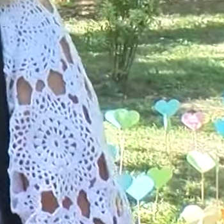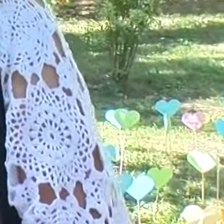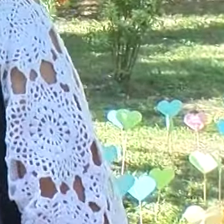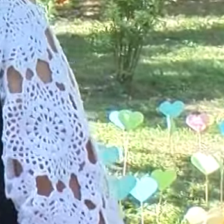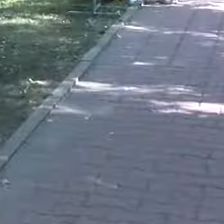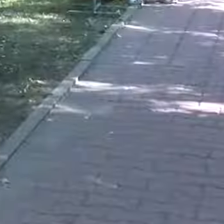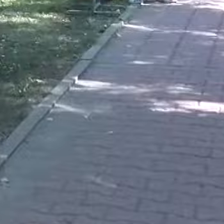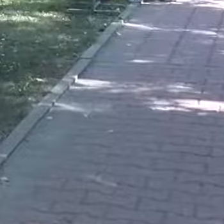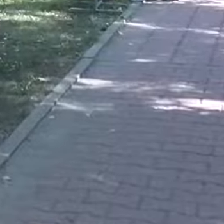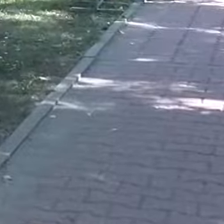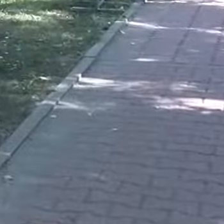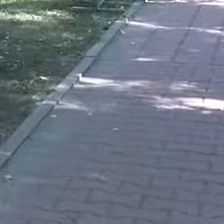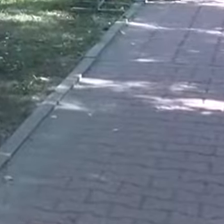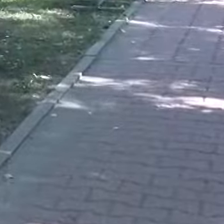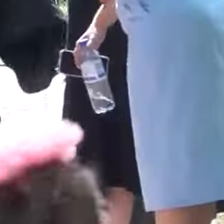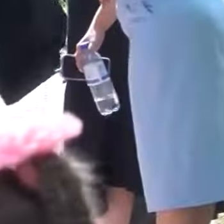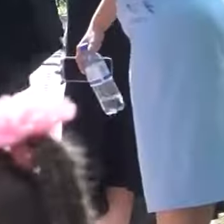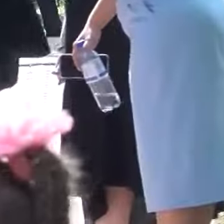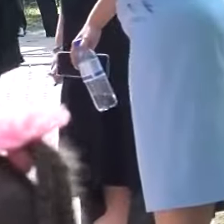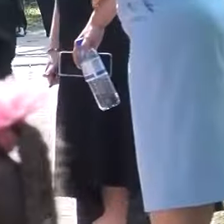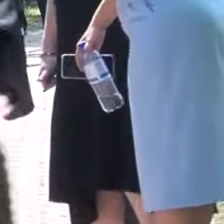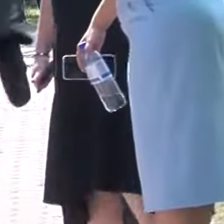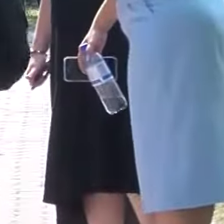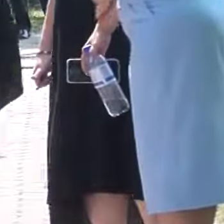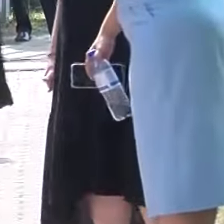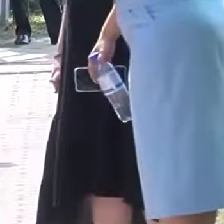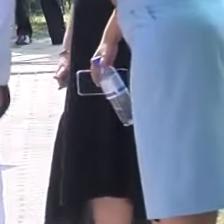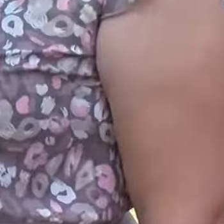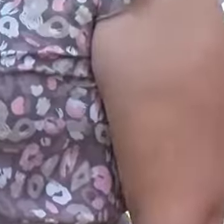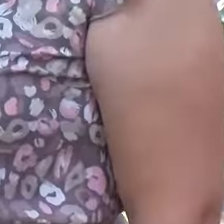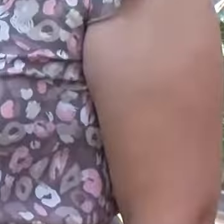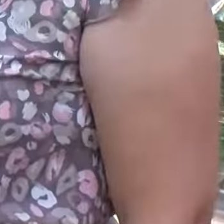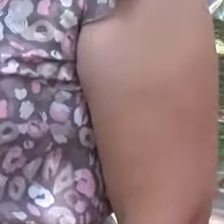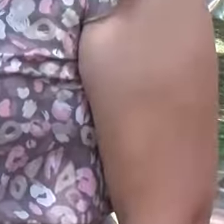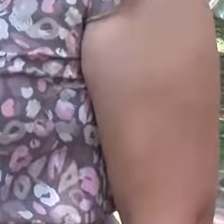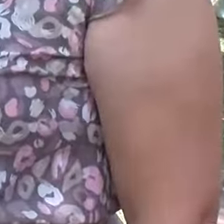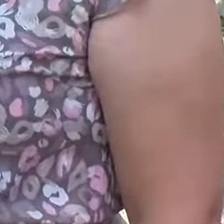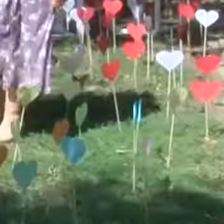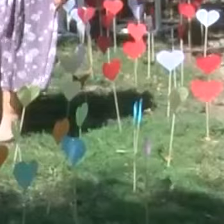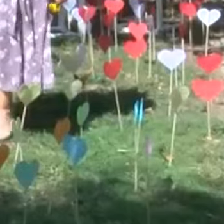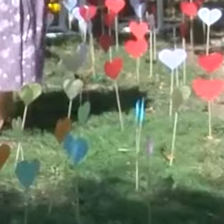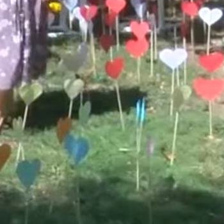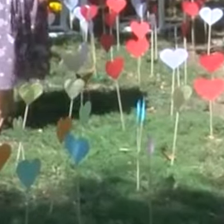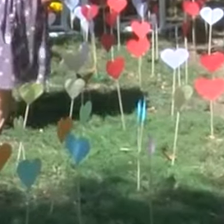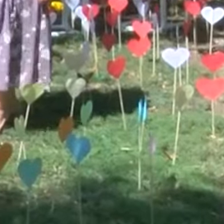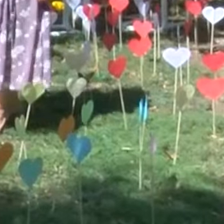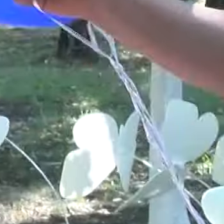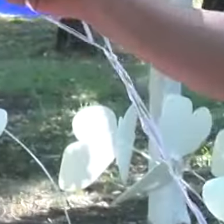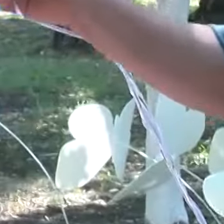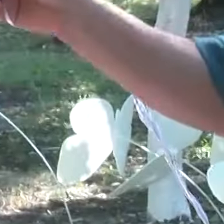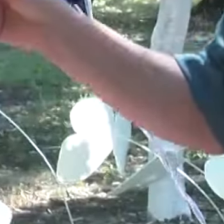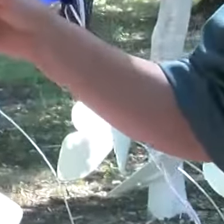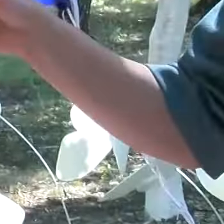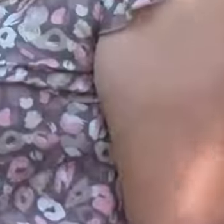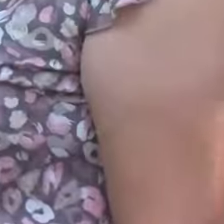впечатления. Много фотографий сделано. Всех с праздником и вас тоже поздравляем. Хороший. Прогуляться, посмотреть. Все-таки День села – это